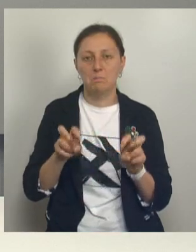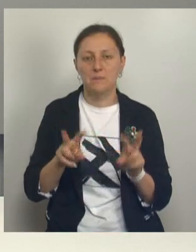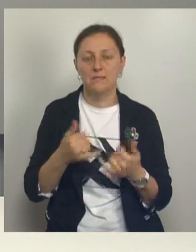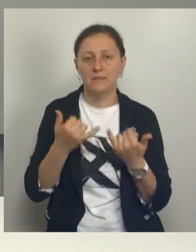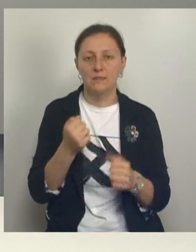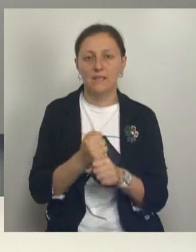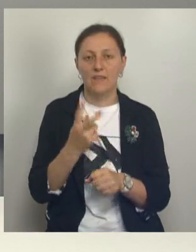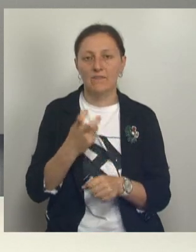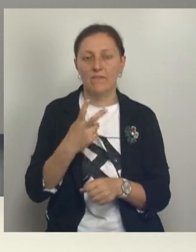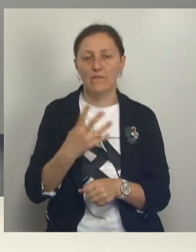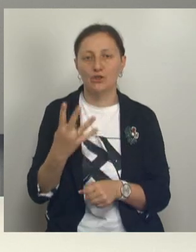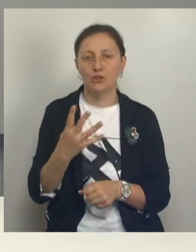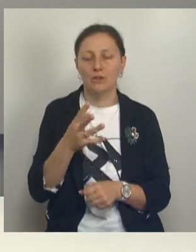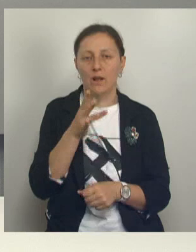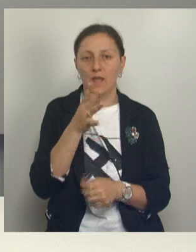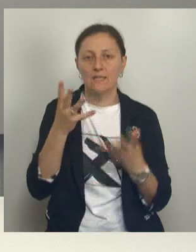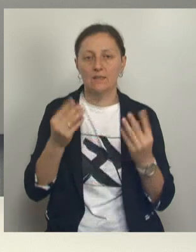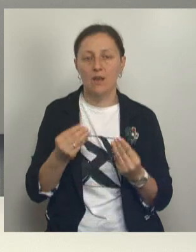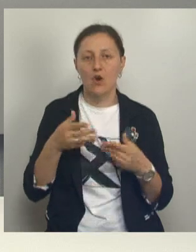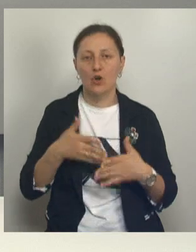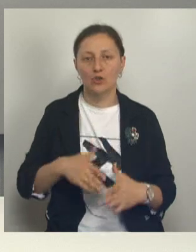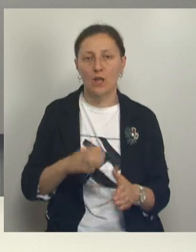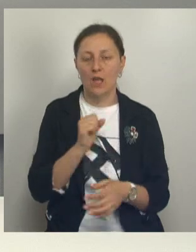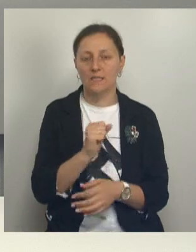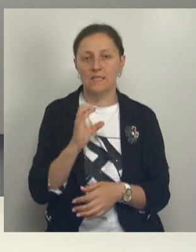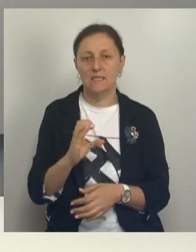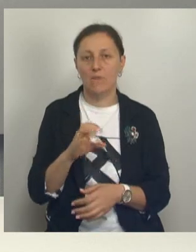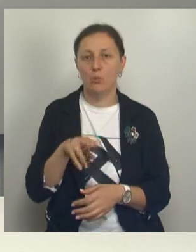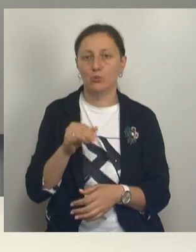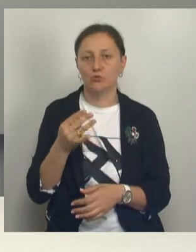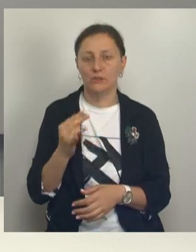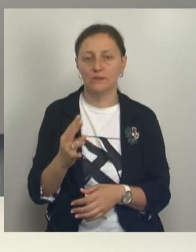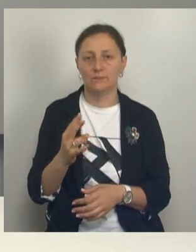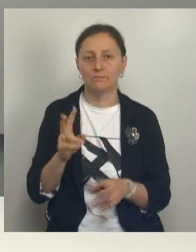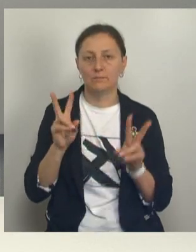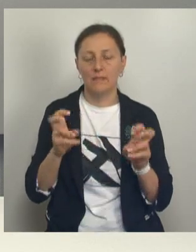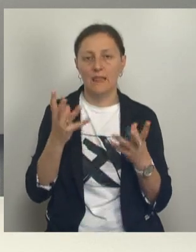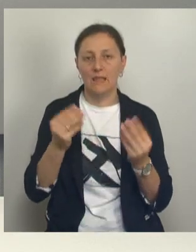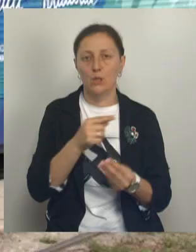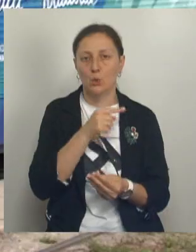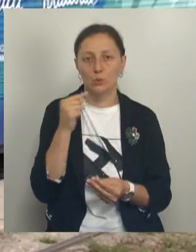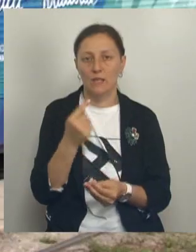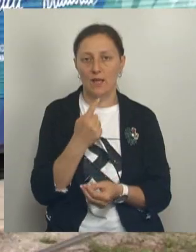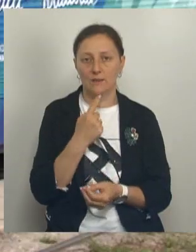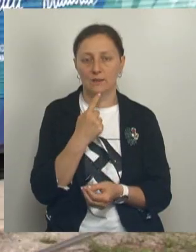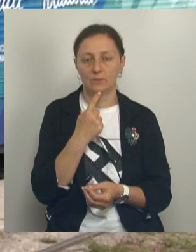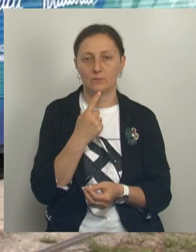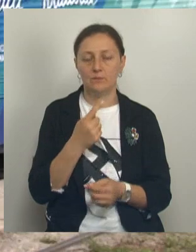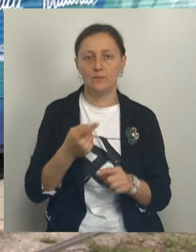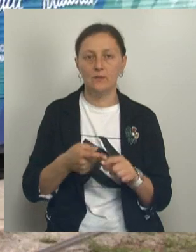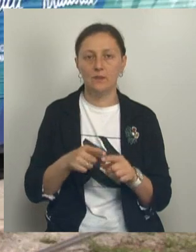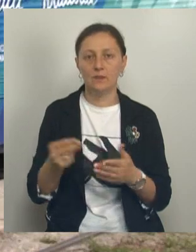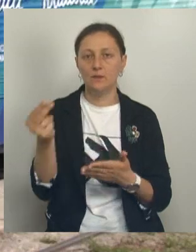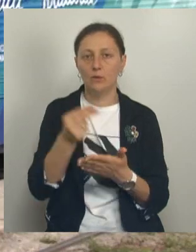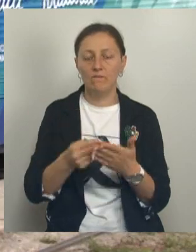224-й годовщине со дня рождения Александра Сергеевича Пушкина и приурочили ко дню русского языка. В росписи